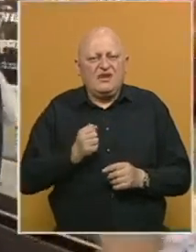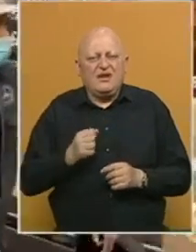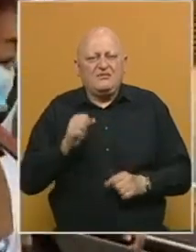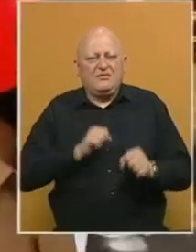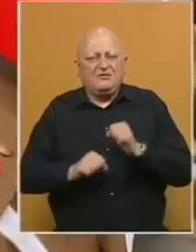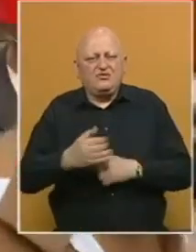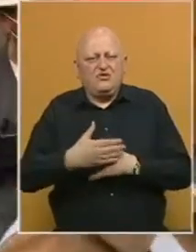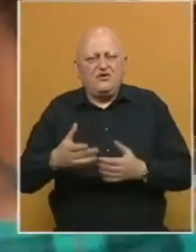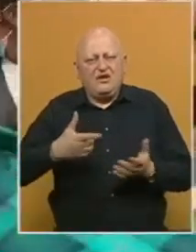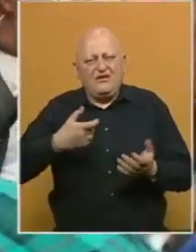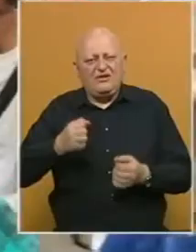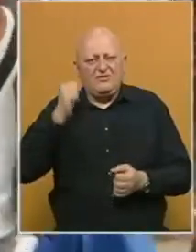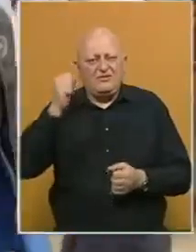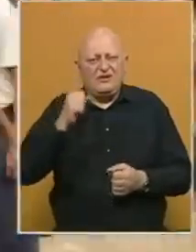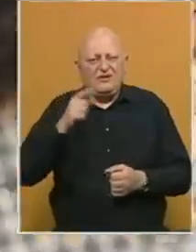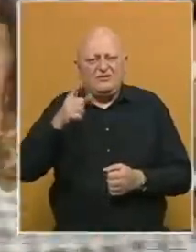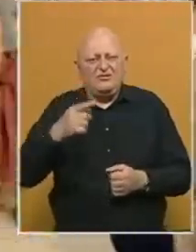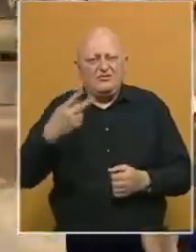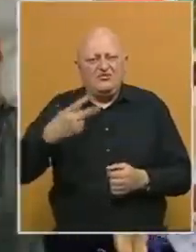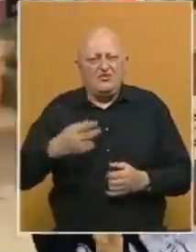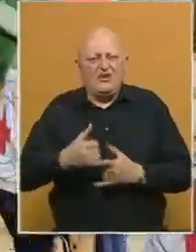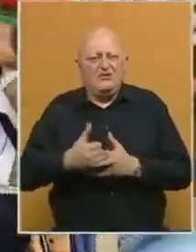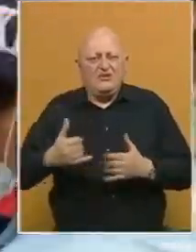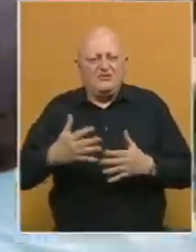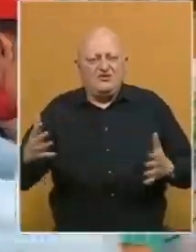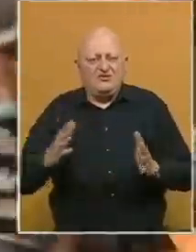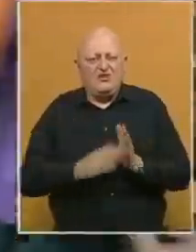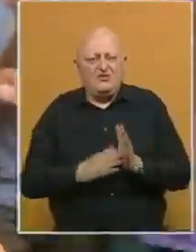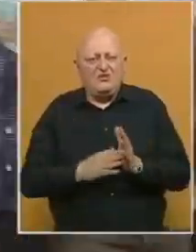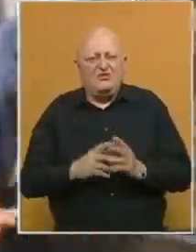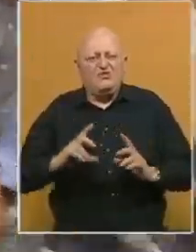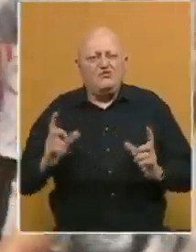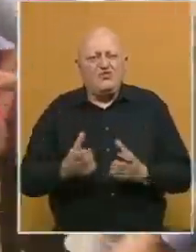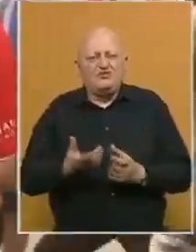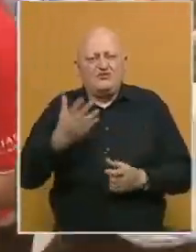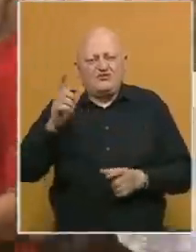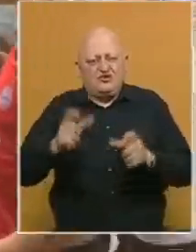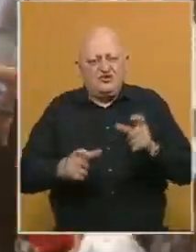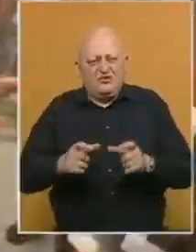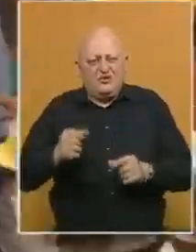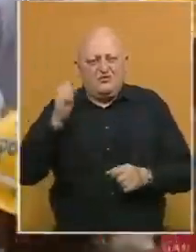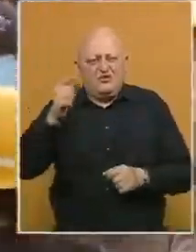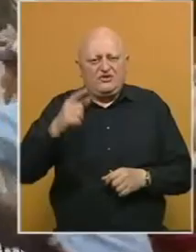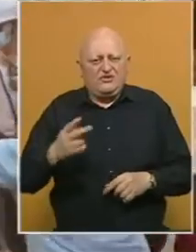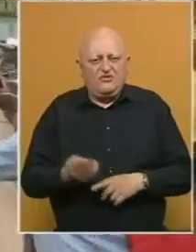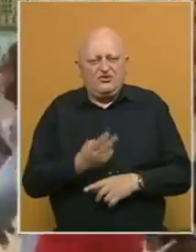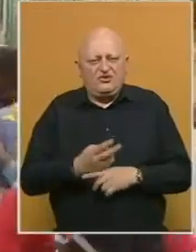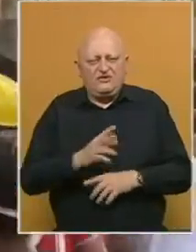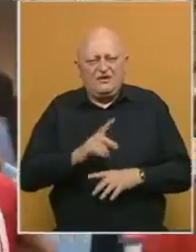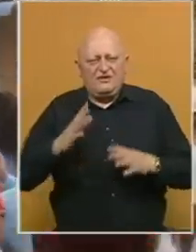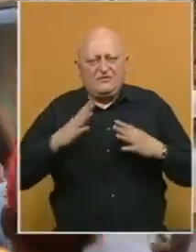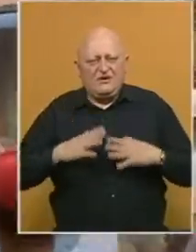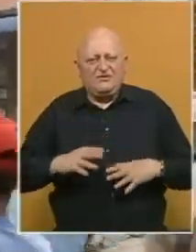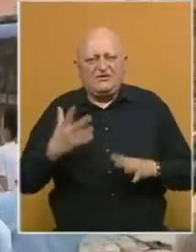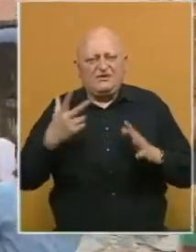snage bezbjednosti otvorele vatru na demonstrante u tom drugom po veličini gradu u Mijanmaru. Ukopšeno je više osoba. Protesti ovoj zemlji